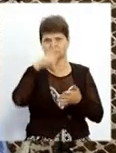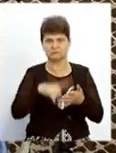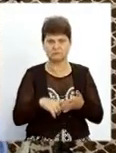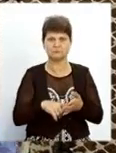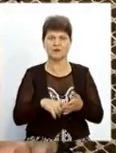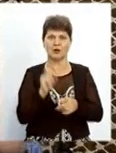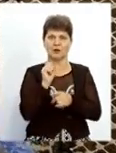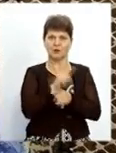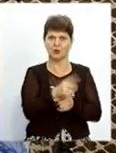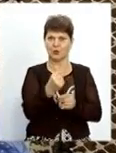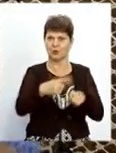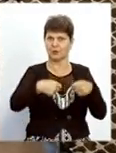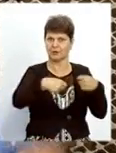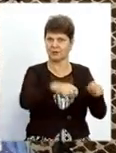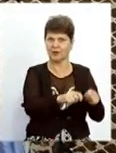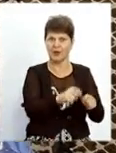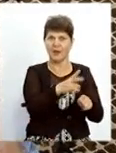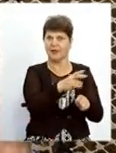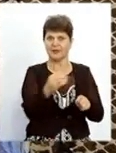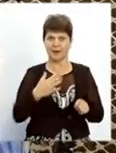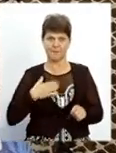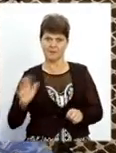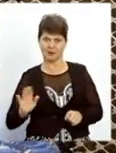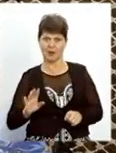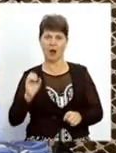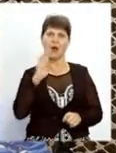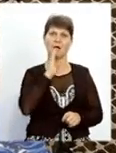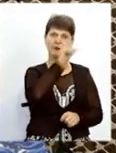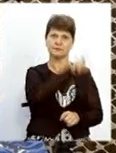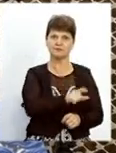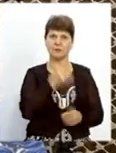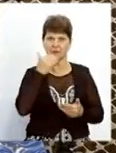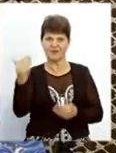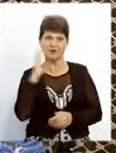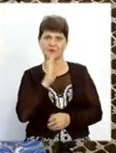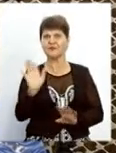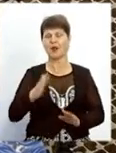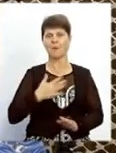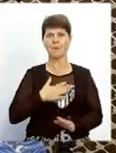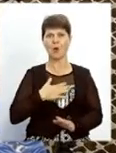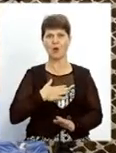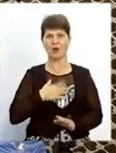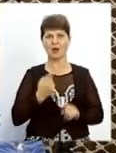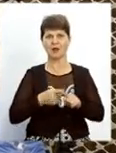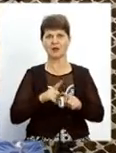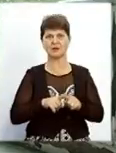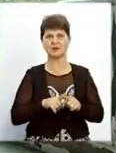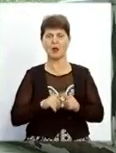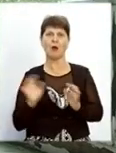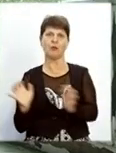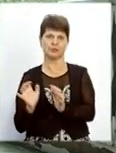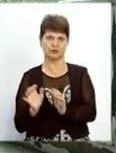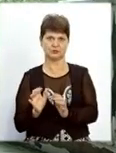покупателі ці гроші не мені, а її, що її питаються, що це ваша мама. Ні, це моє опукунство.